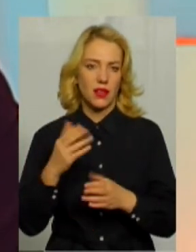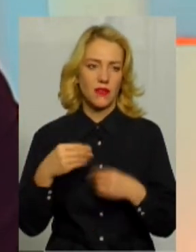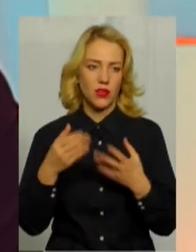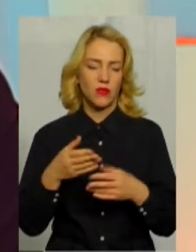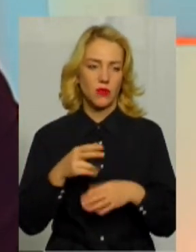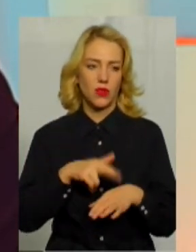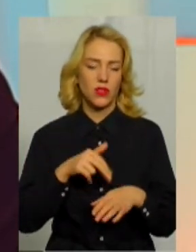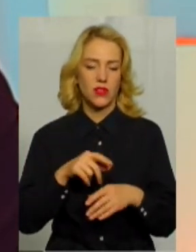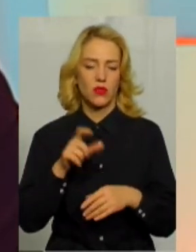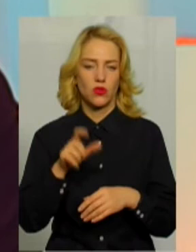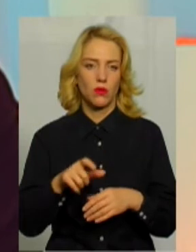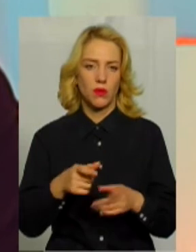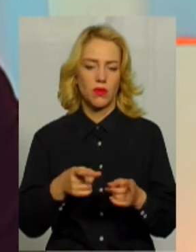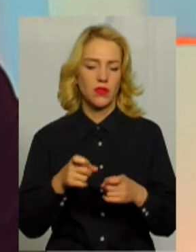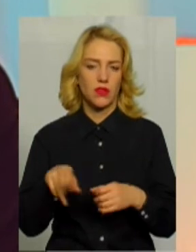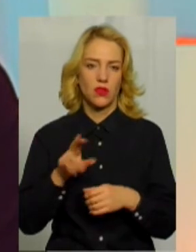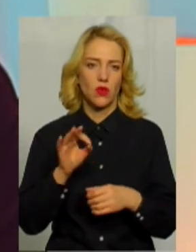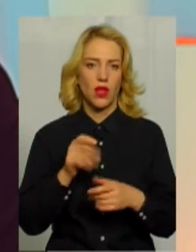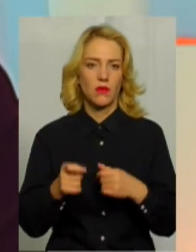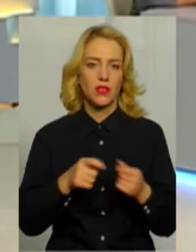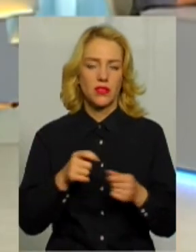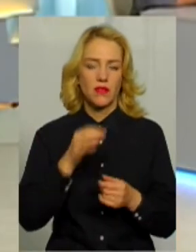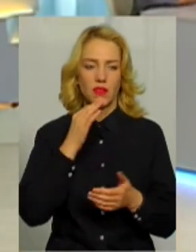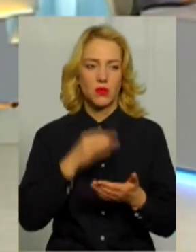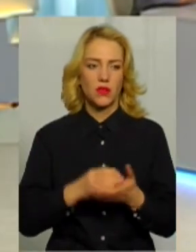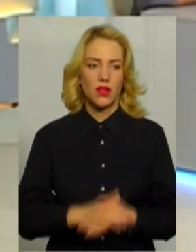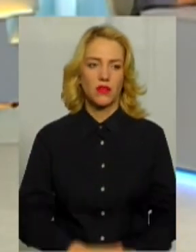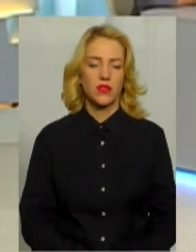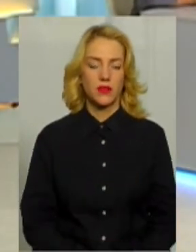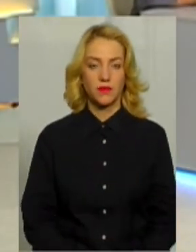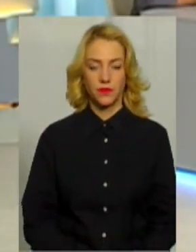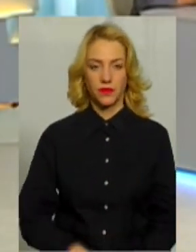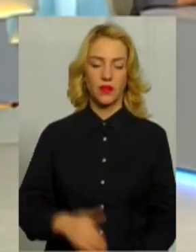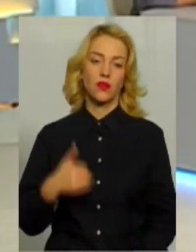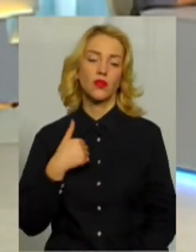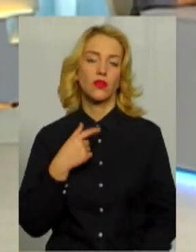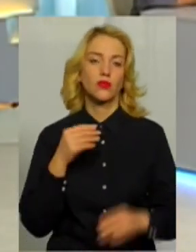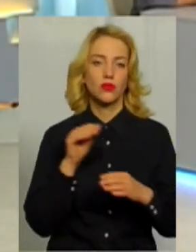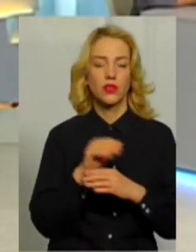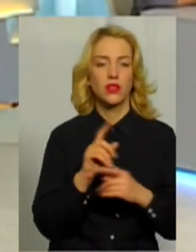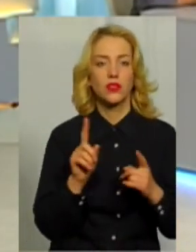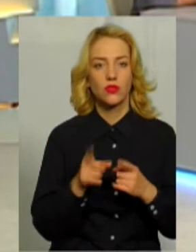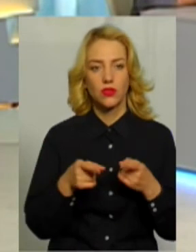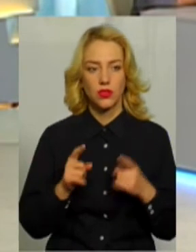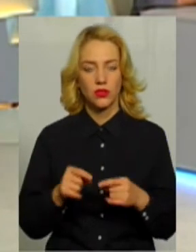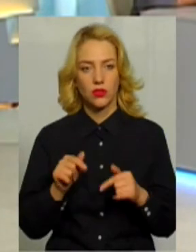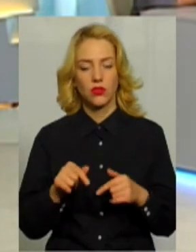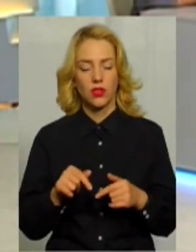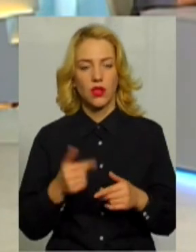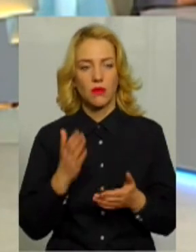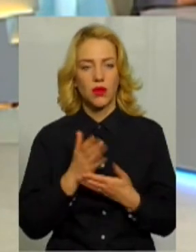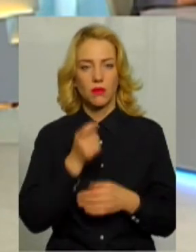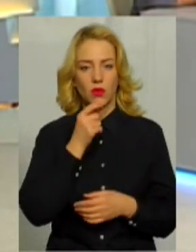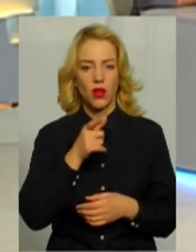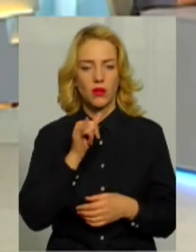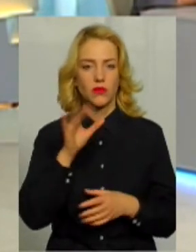Особа притягується до адміністративної відповідальності. Я без вашого дозволу ще хочу додати, що дійсно тут ми маємо прогалини